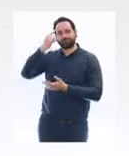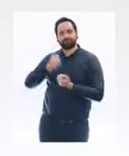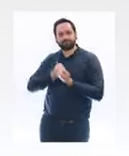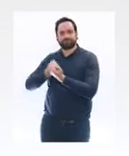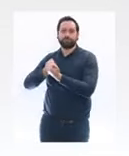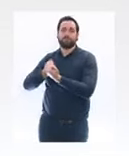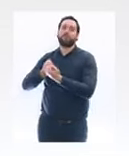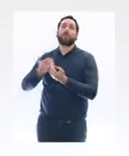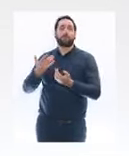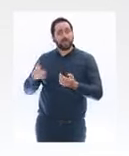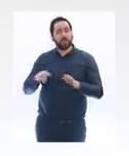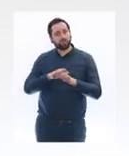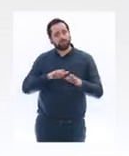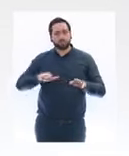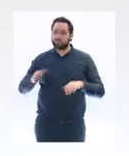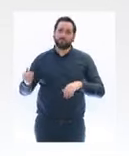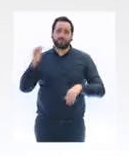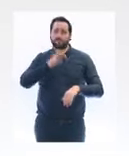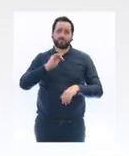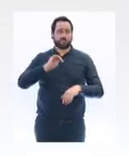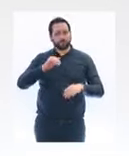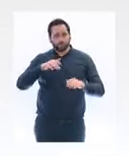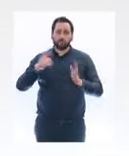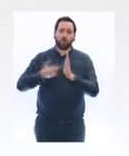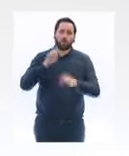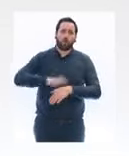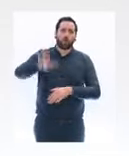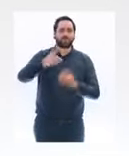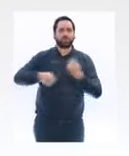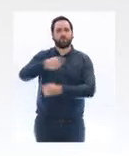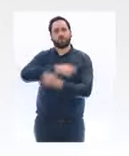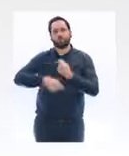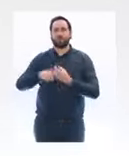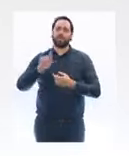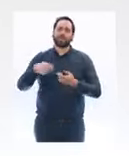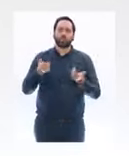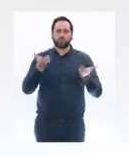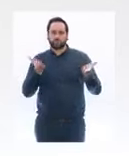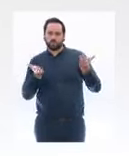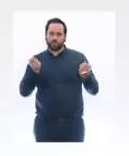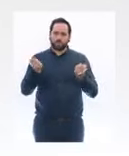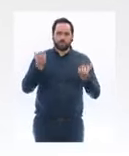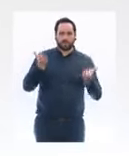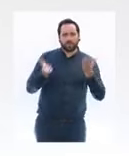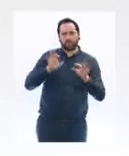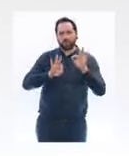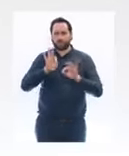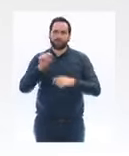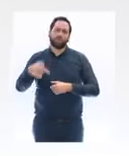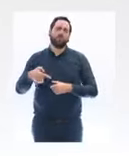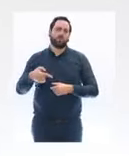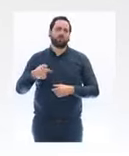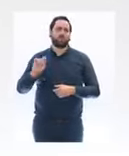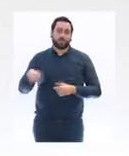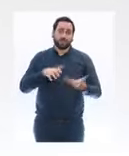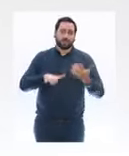la relance. Tout ça est affaire de curseur dans la période où nous sommes aujourd'hui. Il y a une crise sanitaire, il y a des fermetures de commerce, donc nous allons